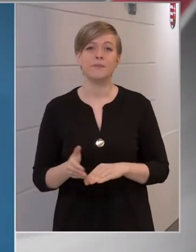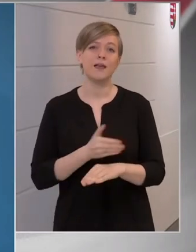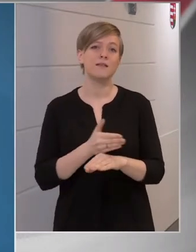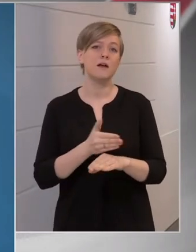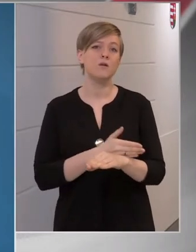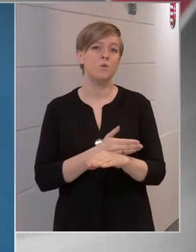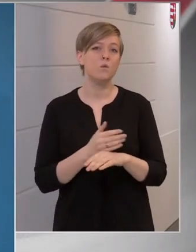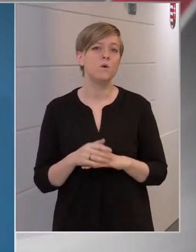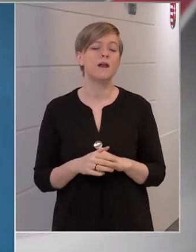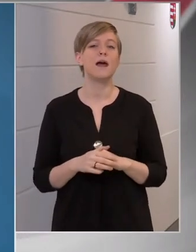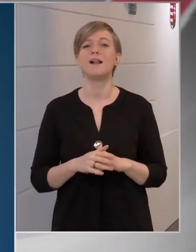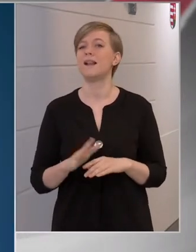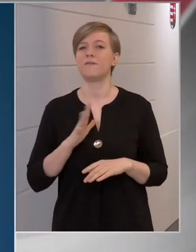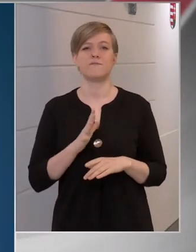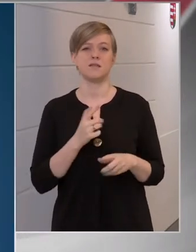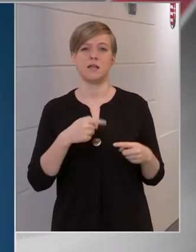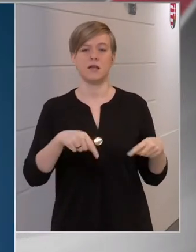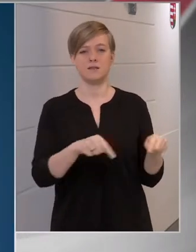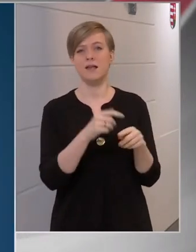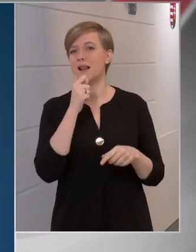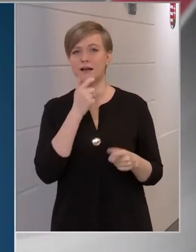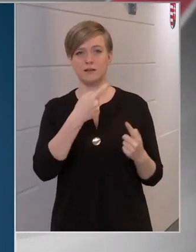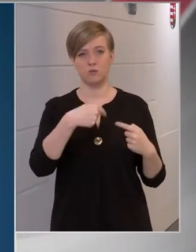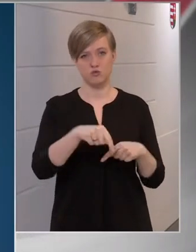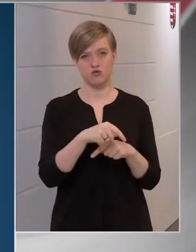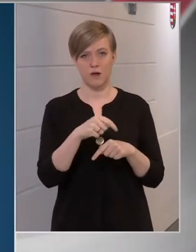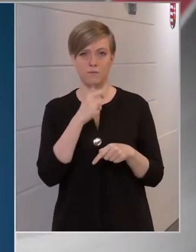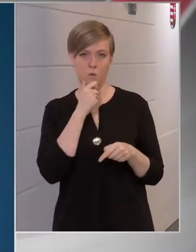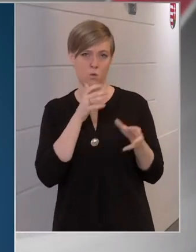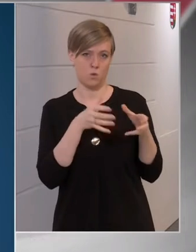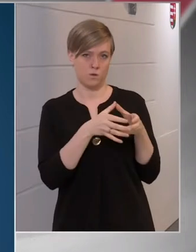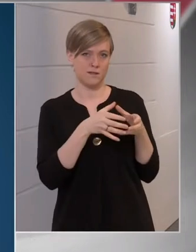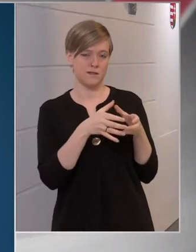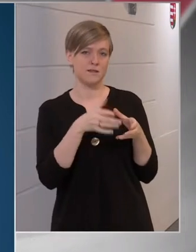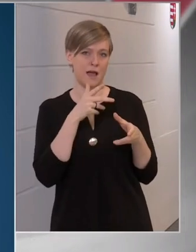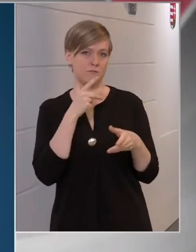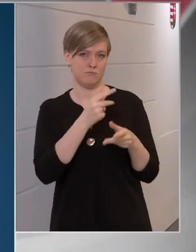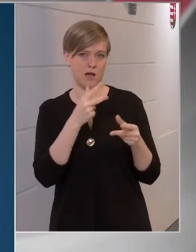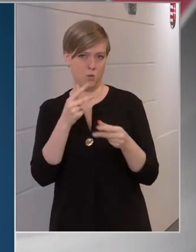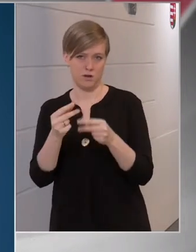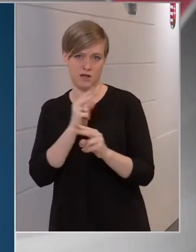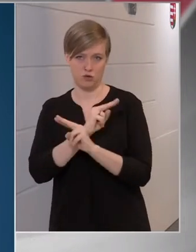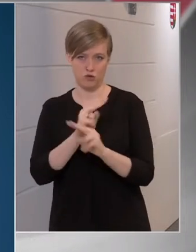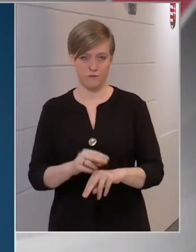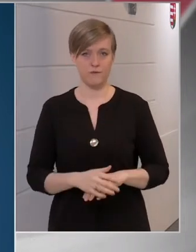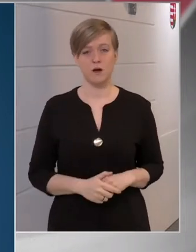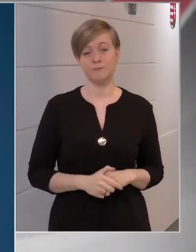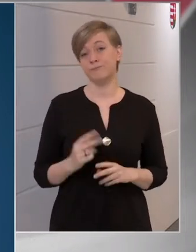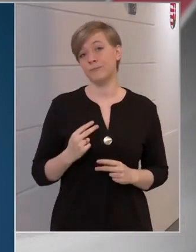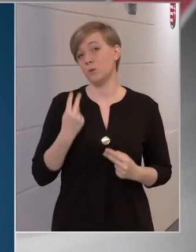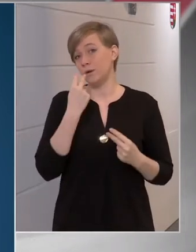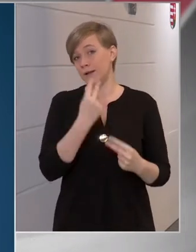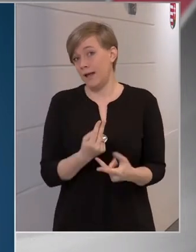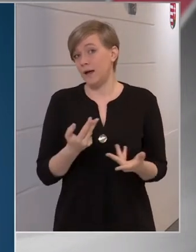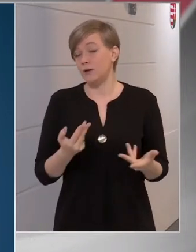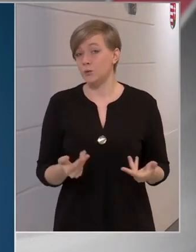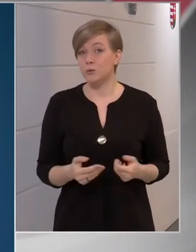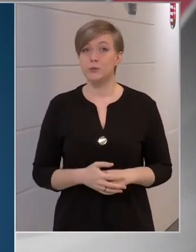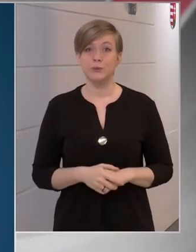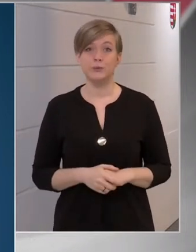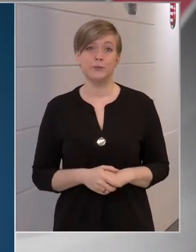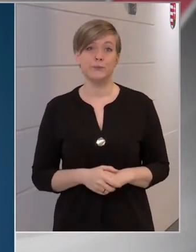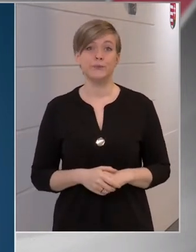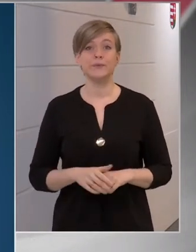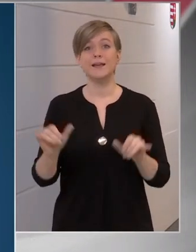Egyenlőre a legveszélyeztetettebb, legidősebb korosztályt oltjuk be. Úgy látjuk egyébként, hogy